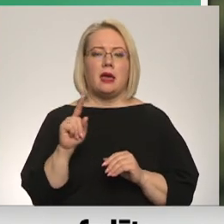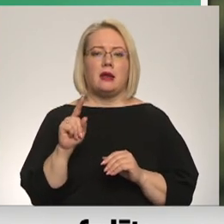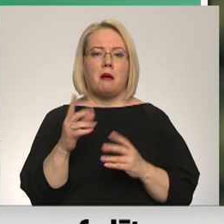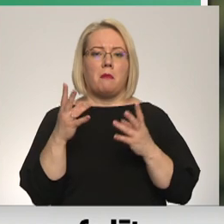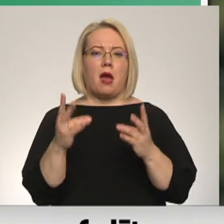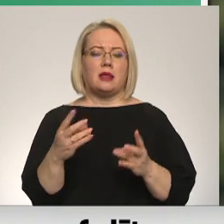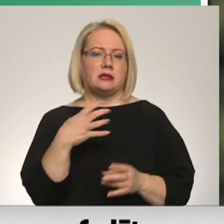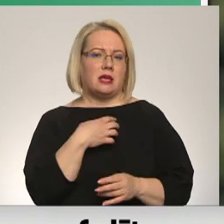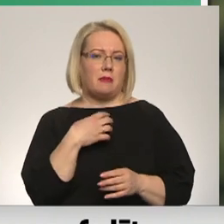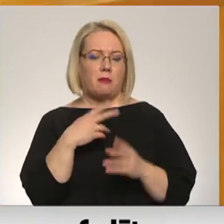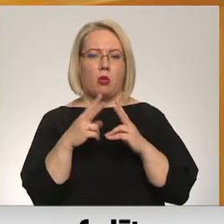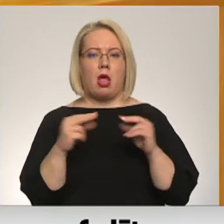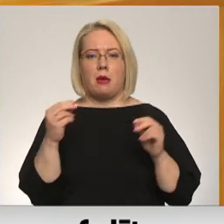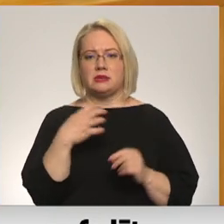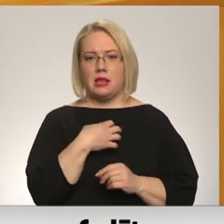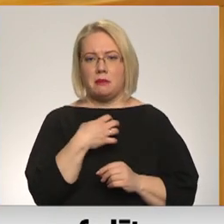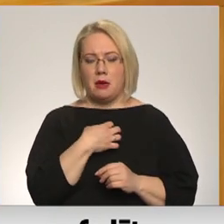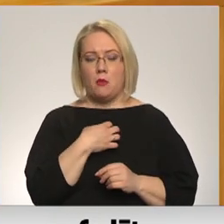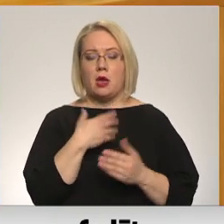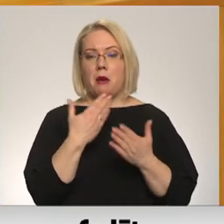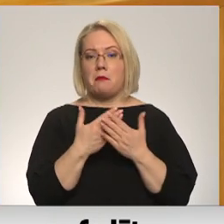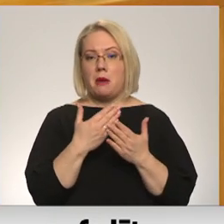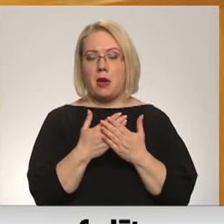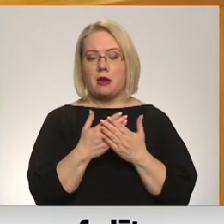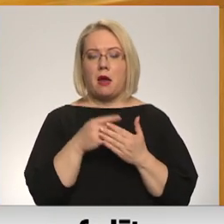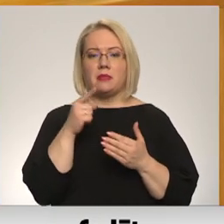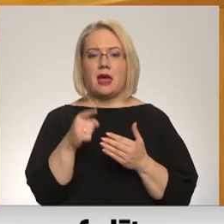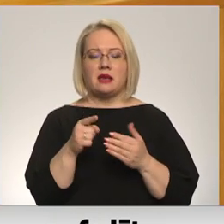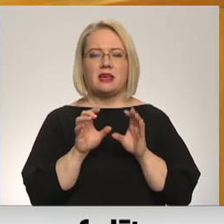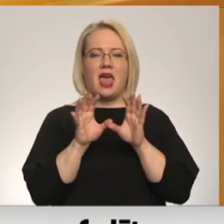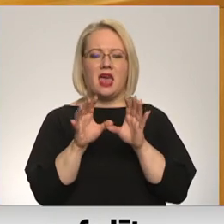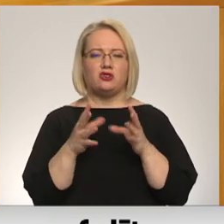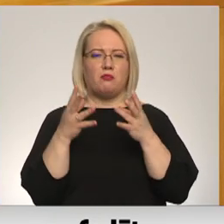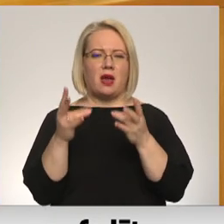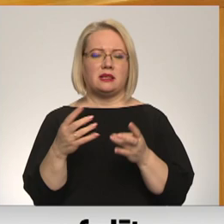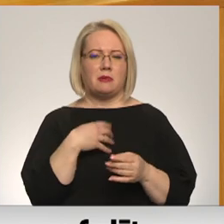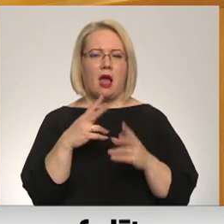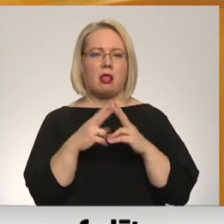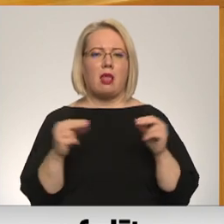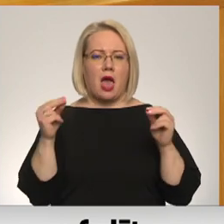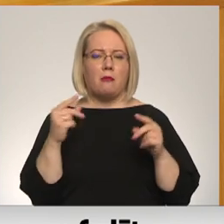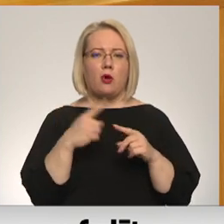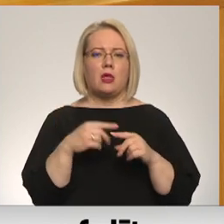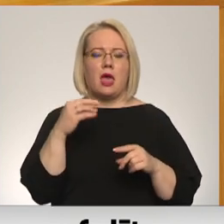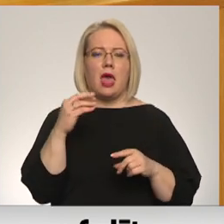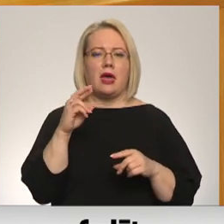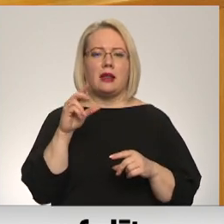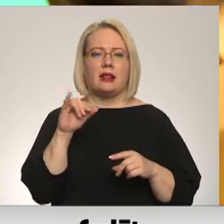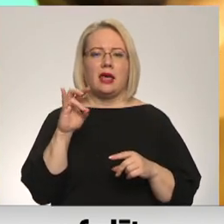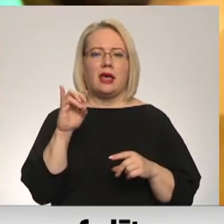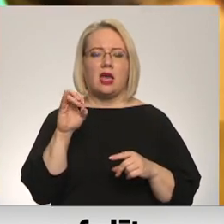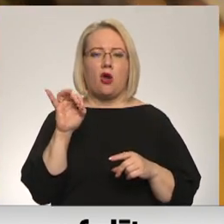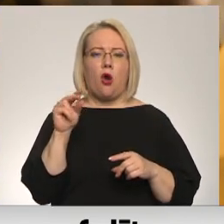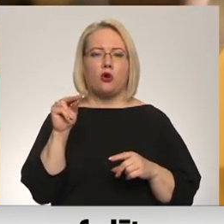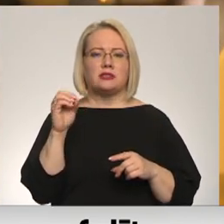encefalītu, varbūt tur laimaslimību. Ja piemēram pret tādām ērču pārnēsātām slimībām kā laimaslimību un ērlihiozi vakcīnu nav,